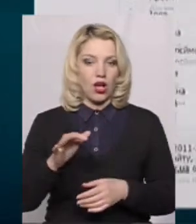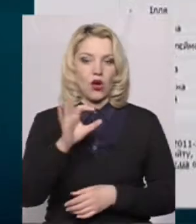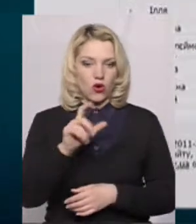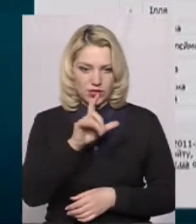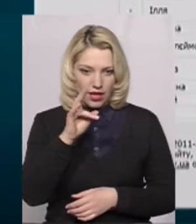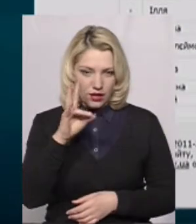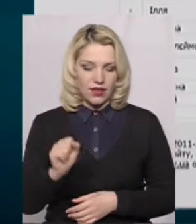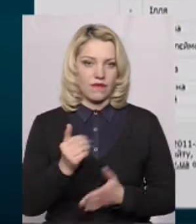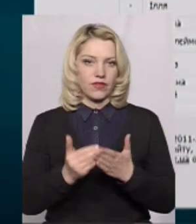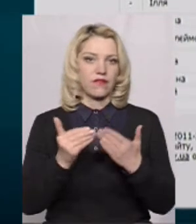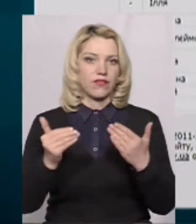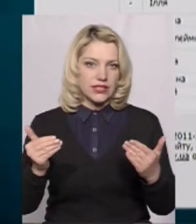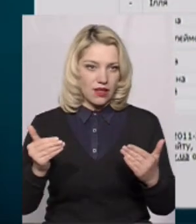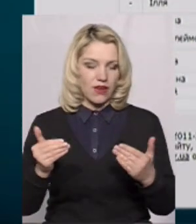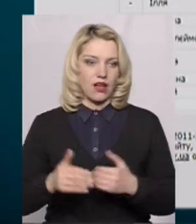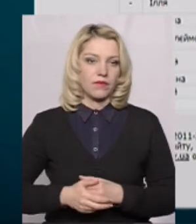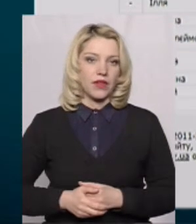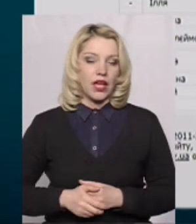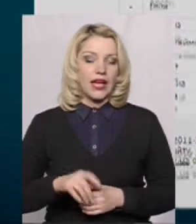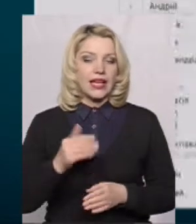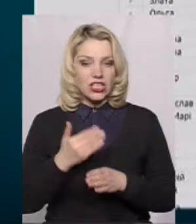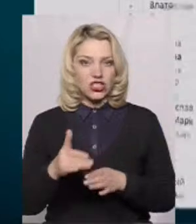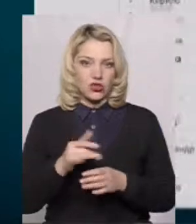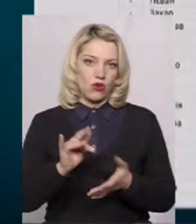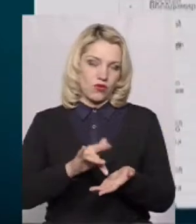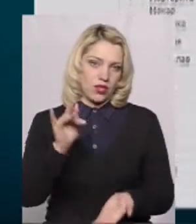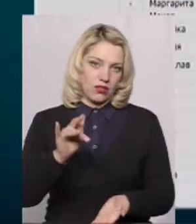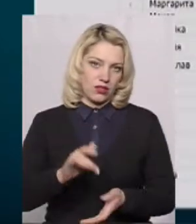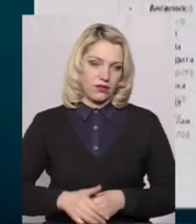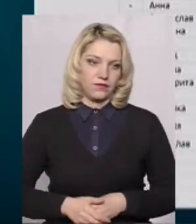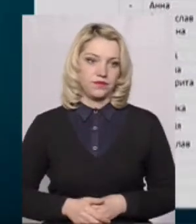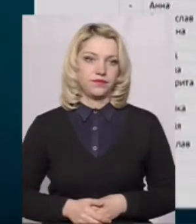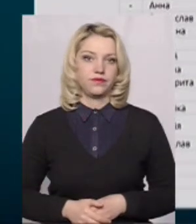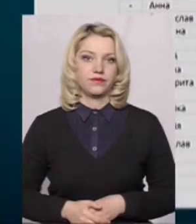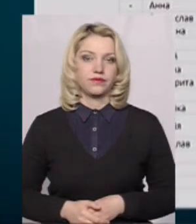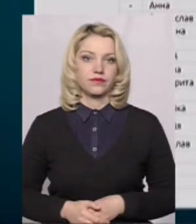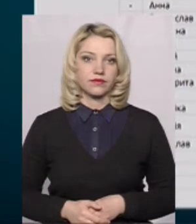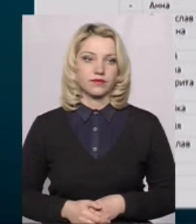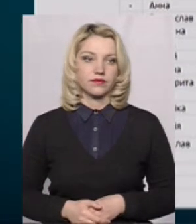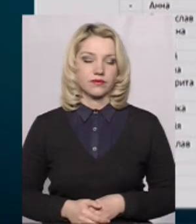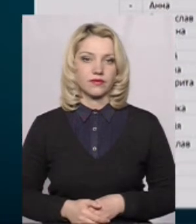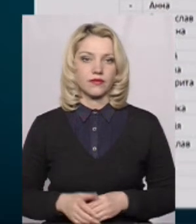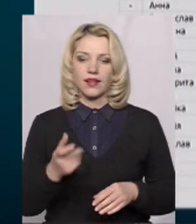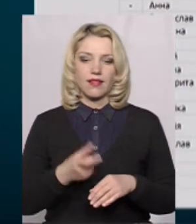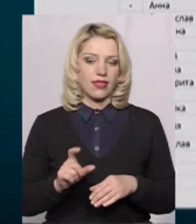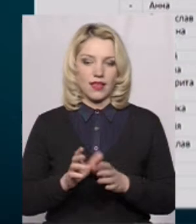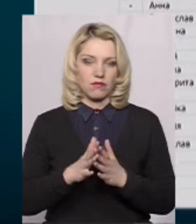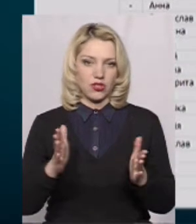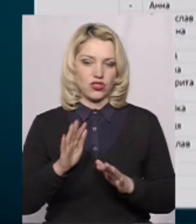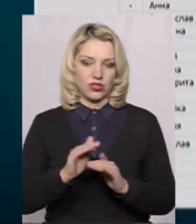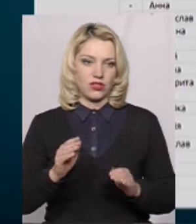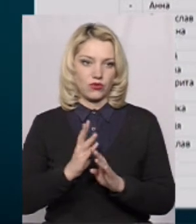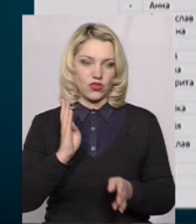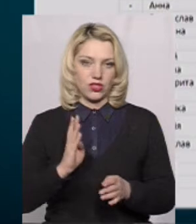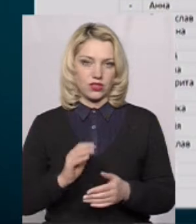виставка. Ну, і частково в центрі. Йде так, що у нас найбільше діток в